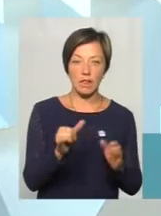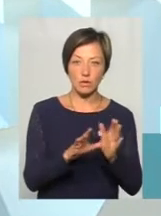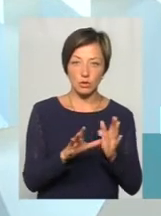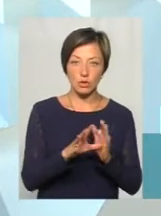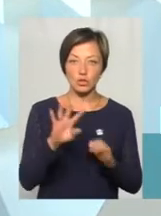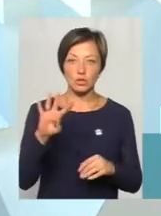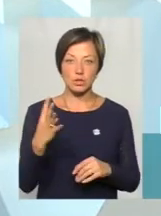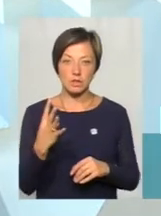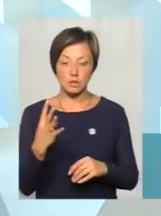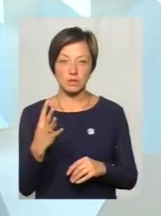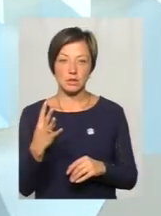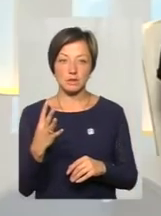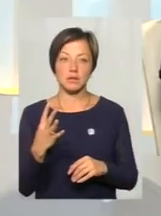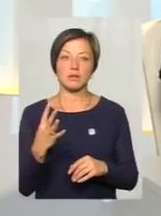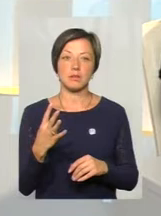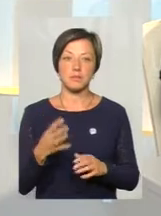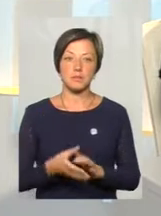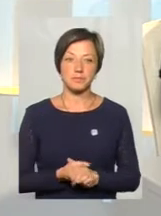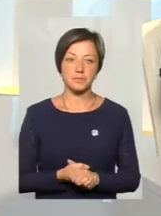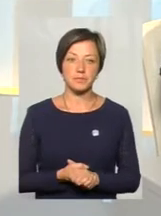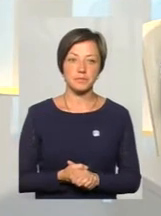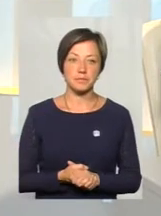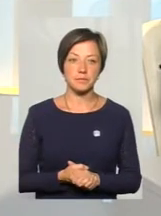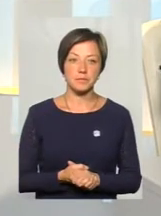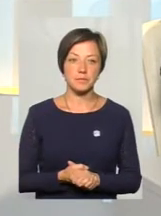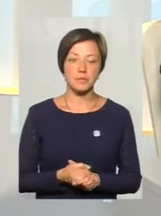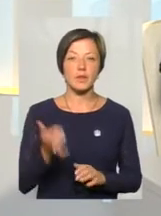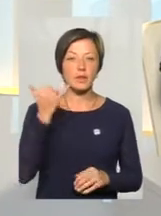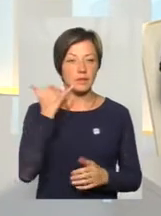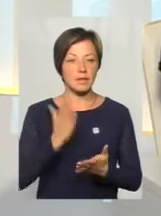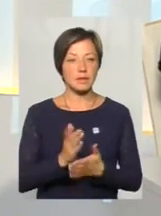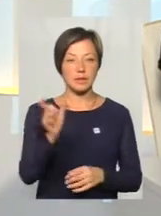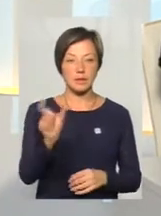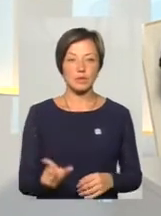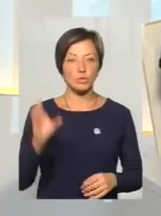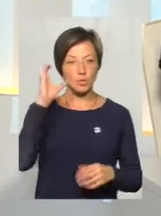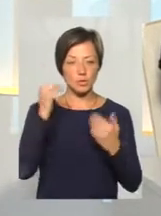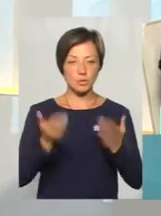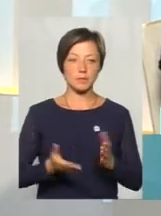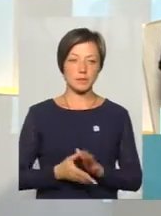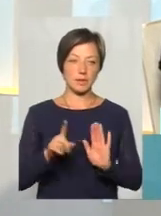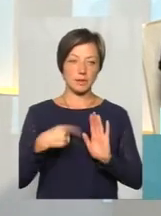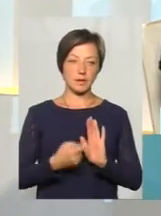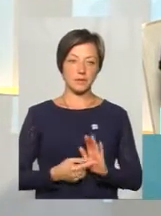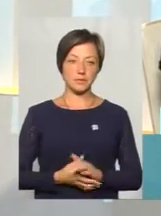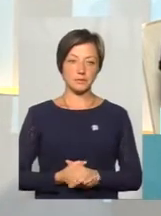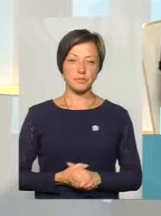квиток, 4 гривні готівка. Ну, майже ті ціни, які маємо зараз. У нас на зв'язку є ще глядач, давайте заслухаємо його питання.